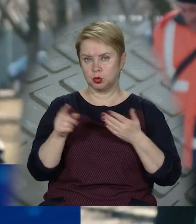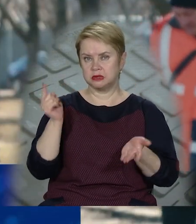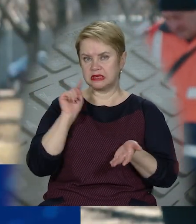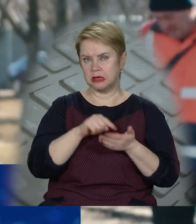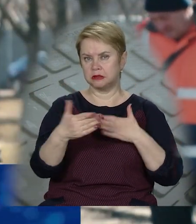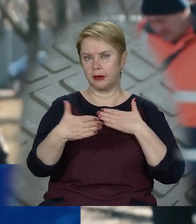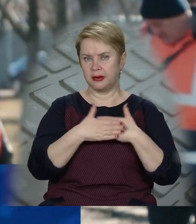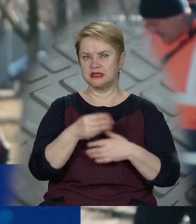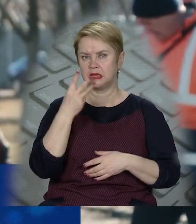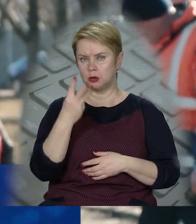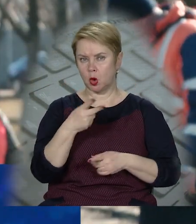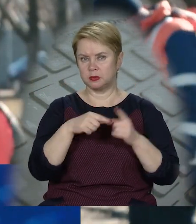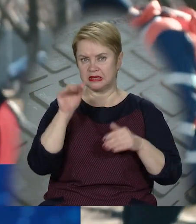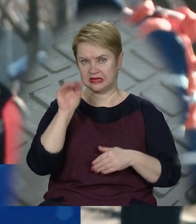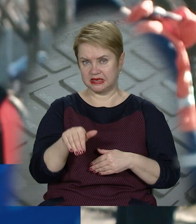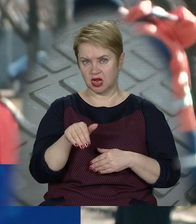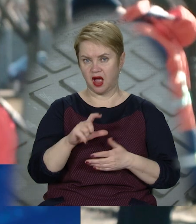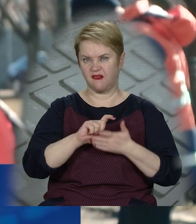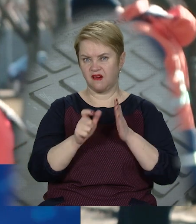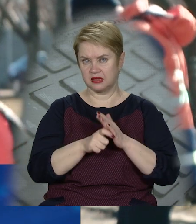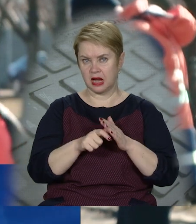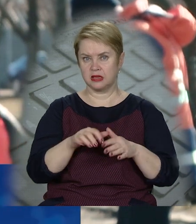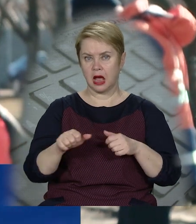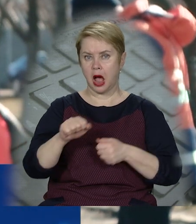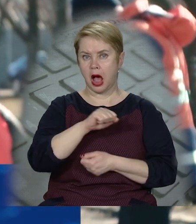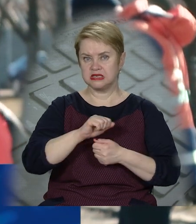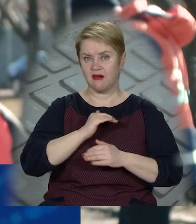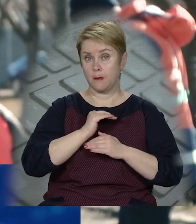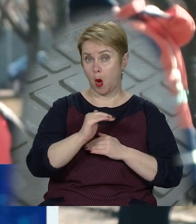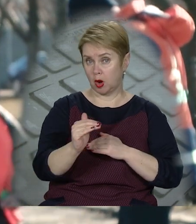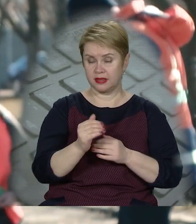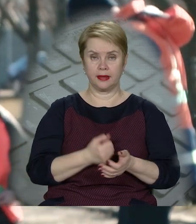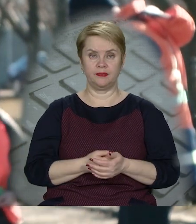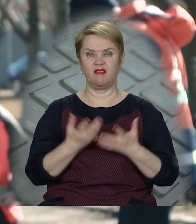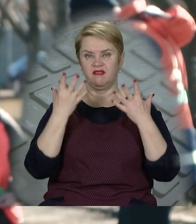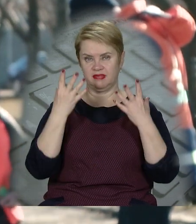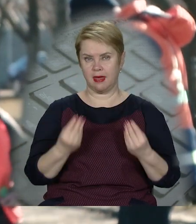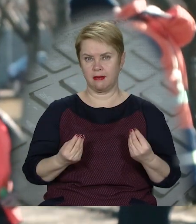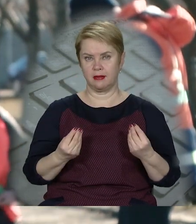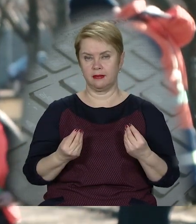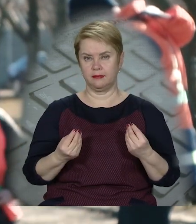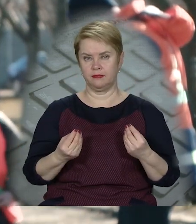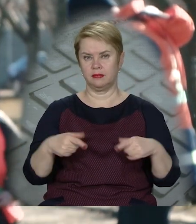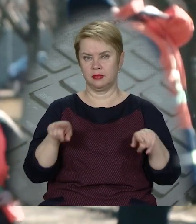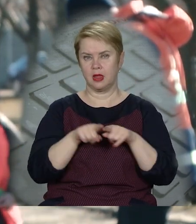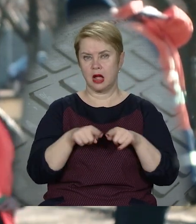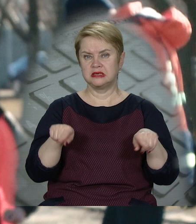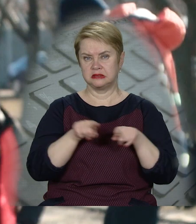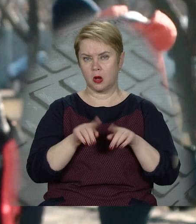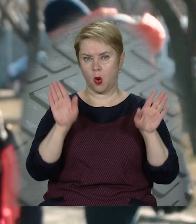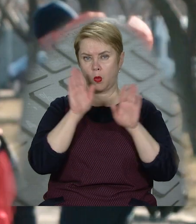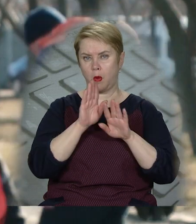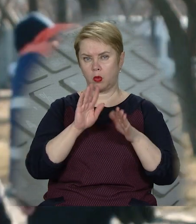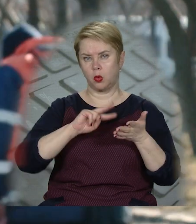близько трьох з половиною тисяч квадратів з рівного асфальтного покриття. В день з такою